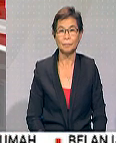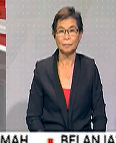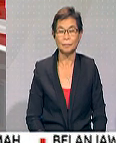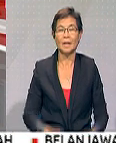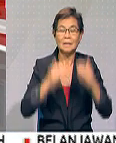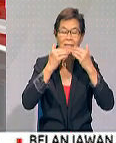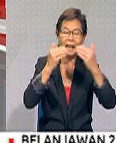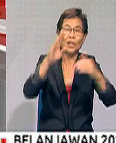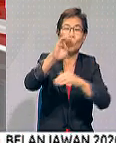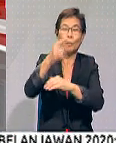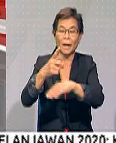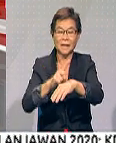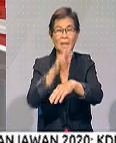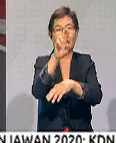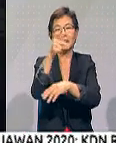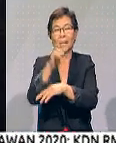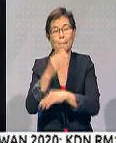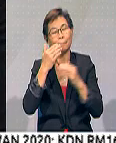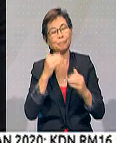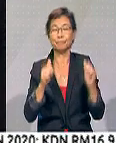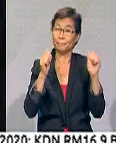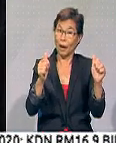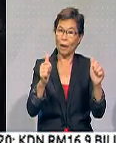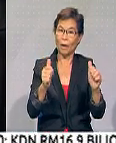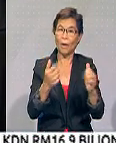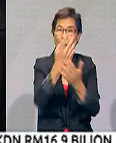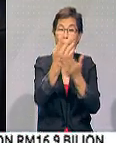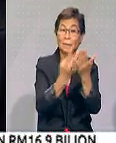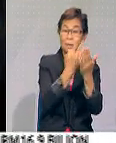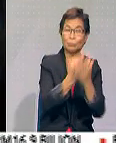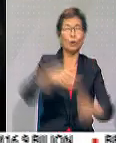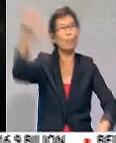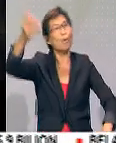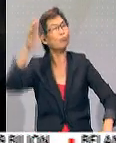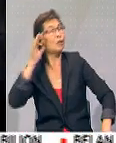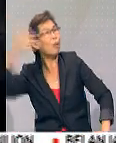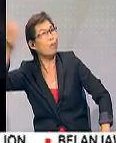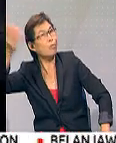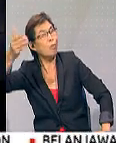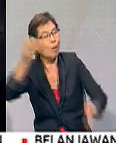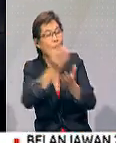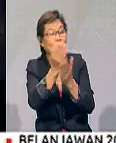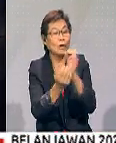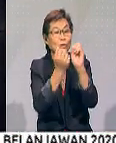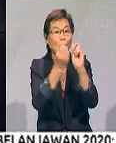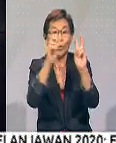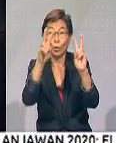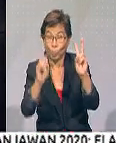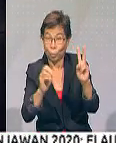Terima kasih, Mac. Di Angkasa Puri, baiklah, kurang lebih 4 jam tadi kita dah pun mendengar pembentangan Belanjawan 2020